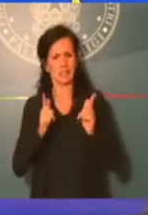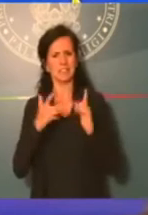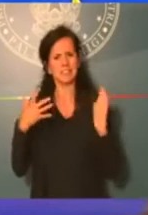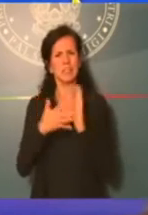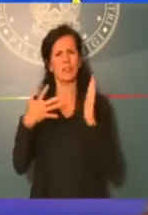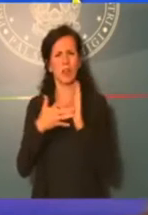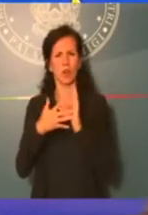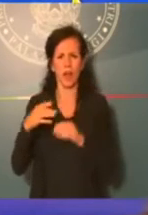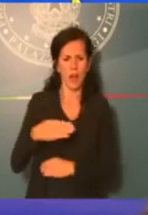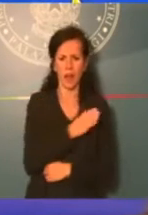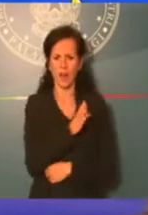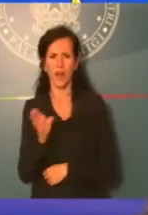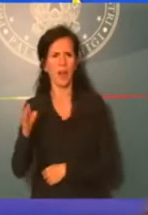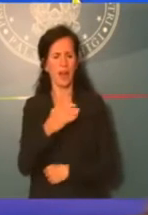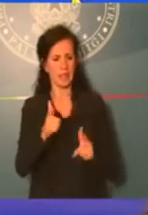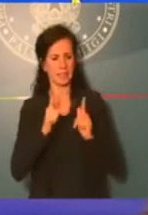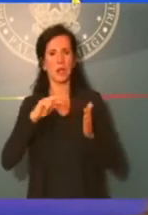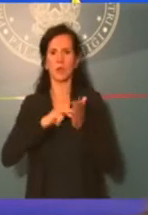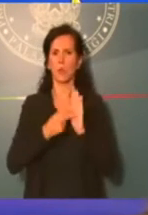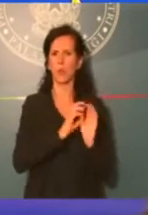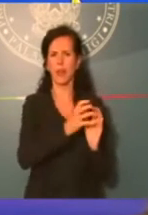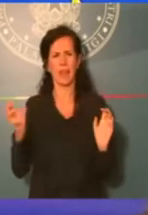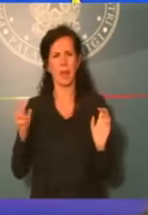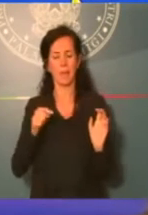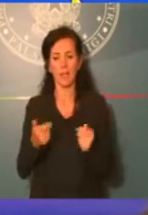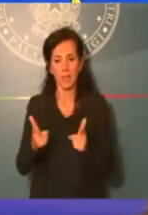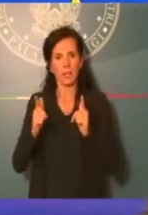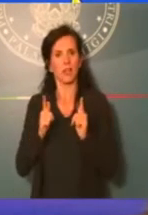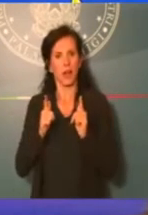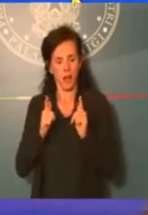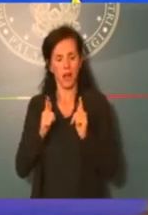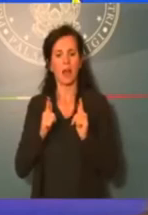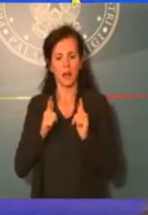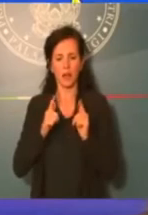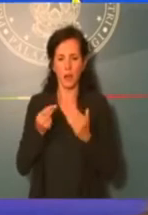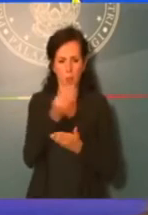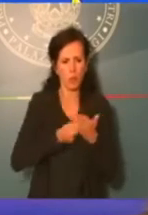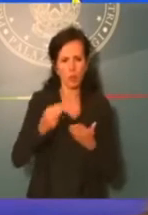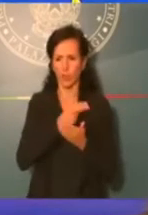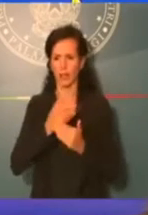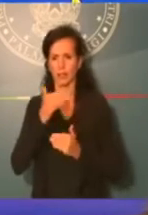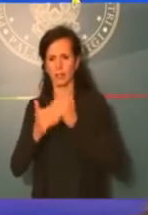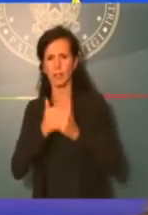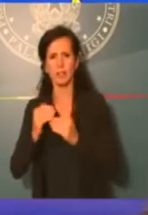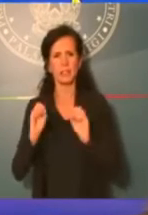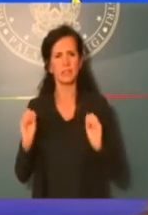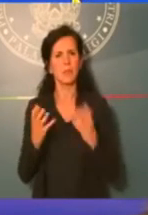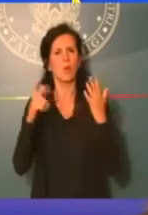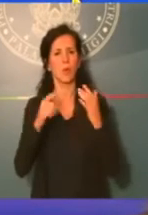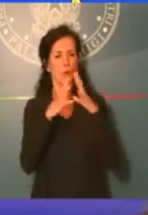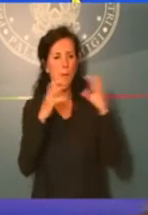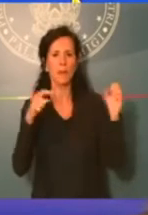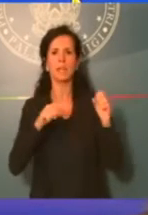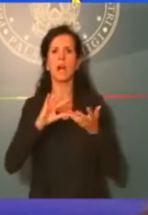deviazioni, in cui finiscono per impantanarsi anche i migliori progetti di sviluppo di un'impresa, ma anche del